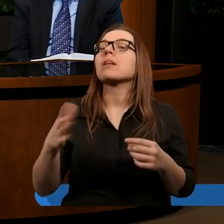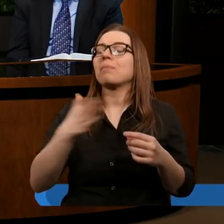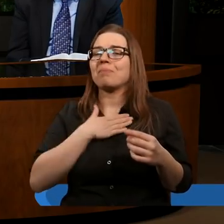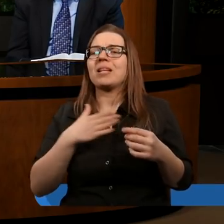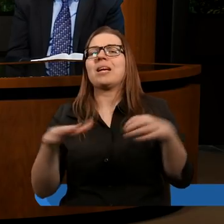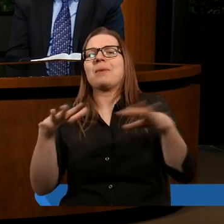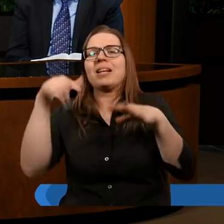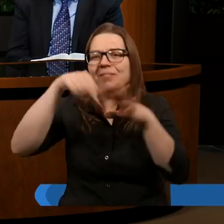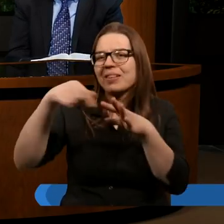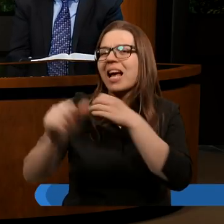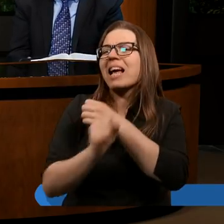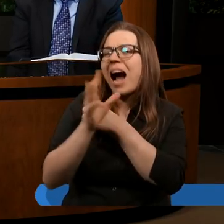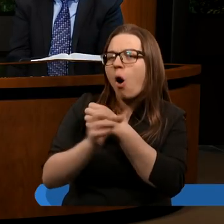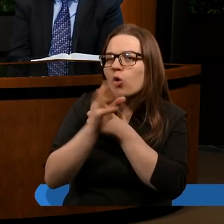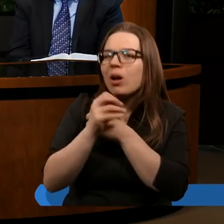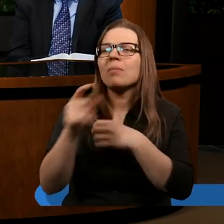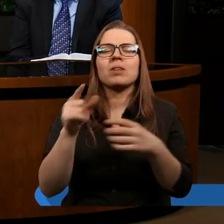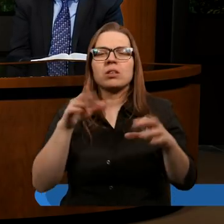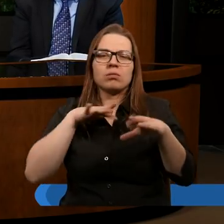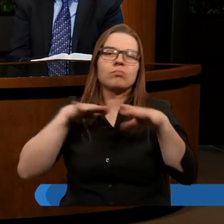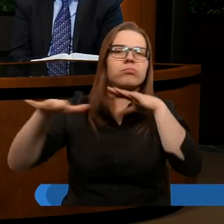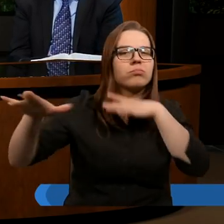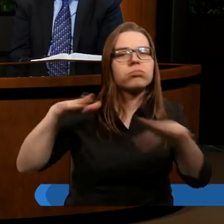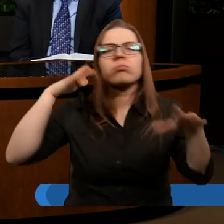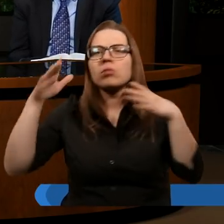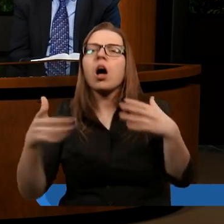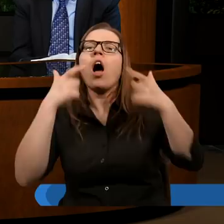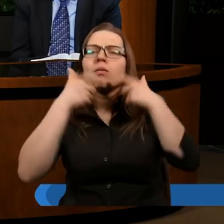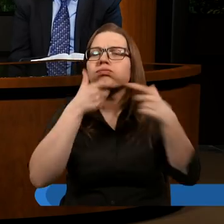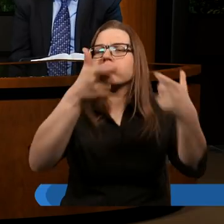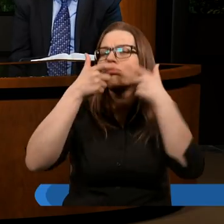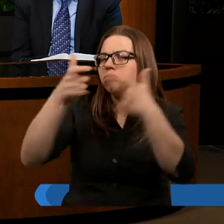miejsce w Jerozolimie, oni się rozchodzą, głoszą Ewangelię. Tak.